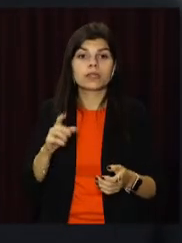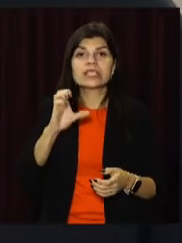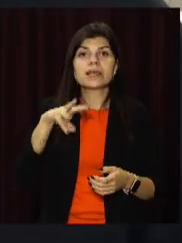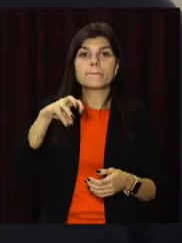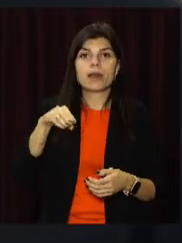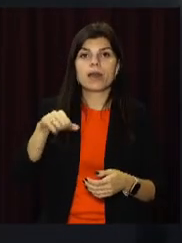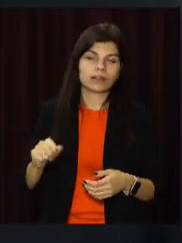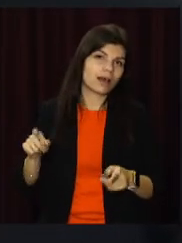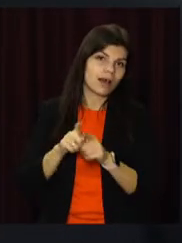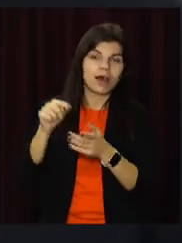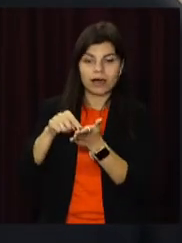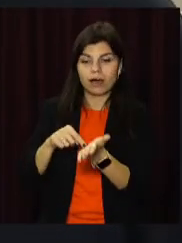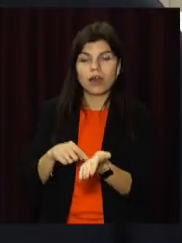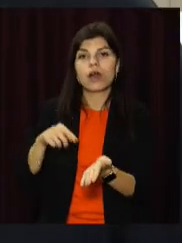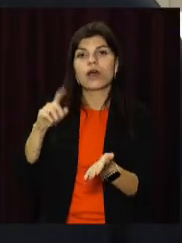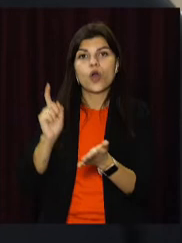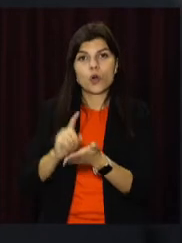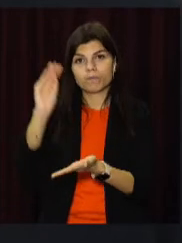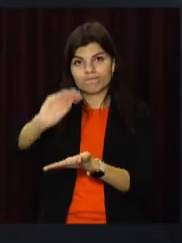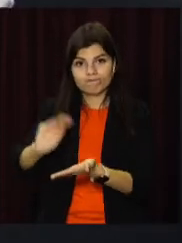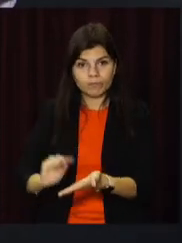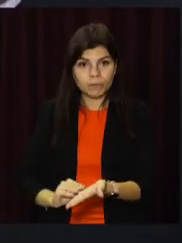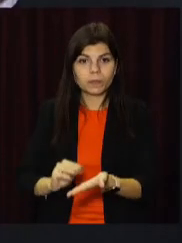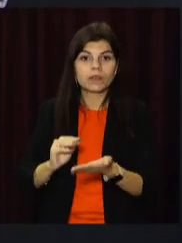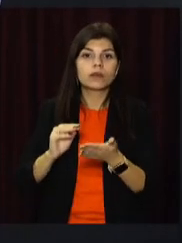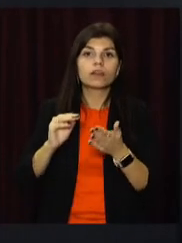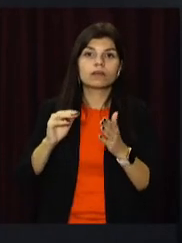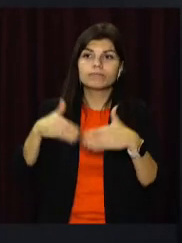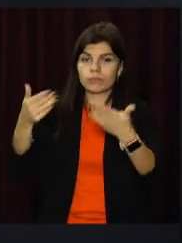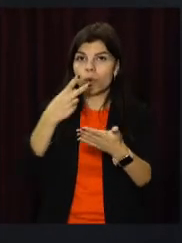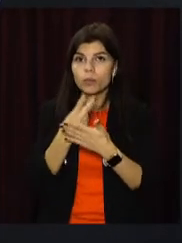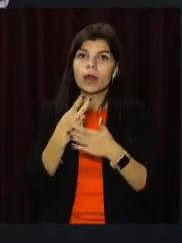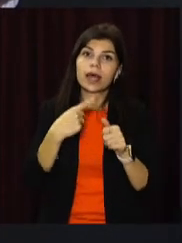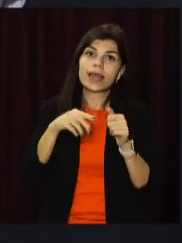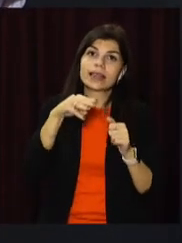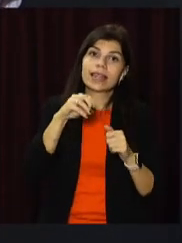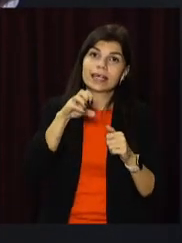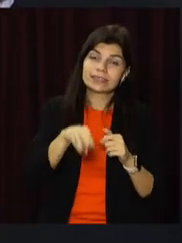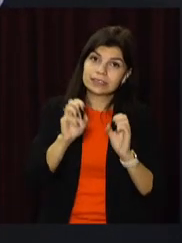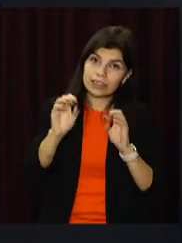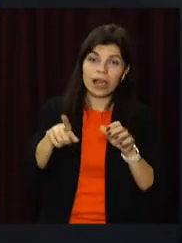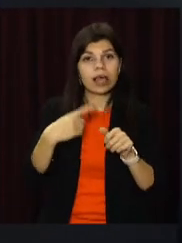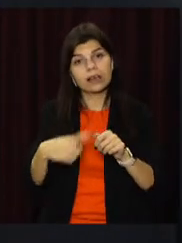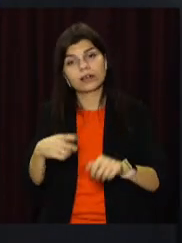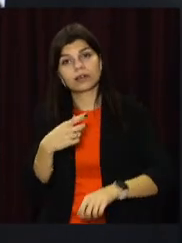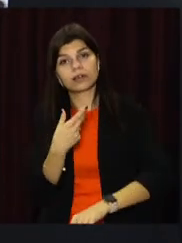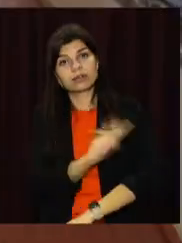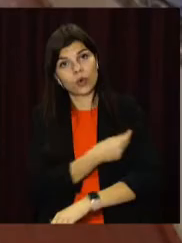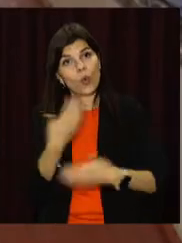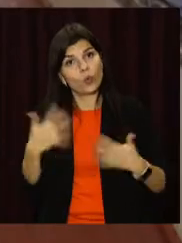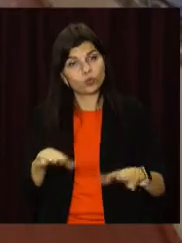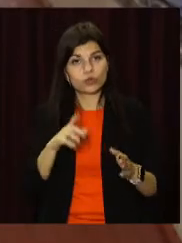будущее, об'язково до сметі треба приложити ПЦР-тест або вакцинацію. Вже ж так ти не попадеш ні на збор, ні куди.